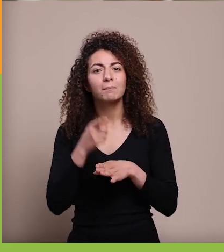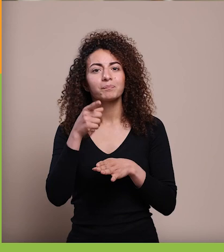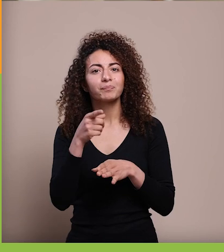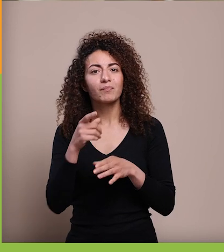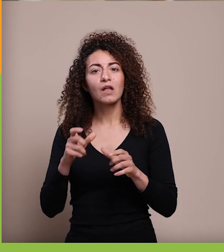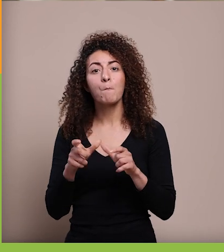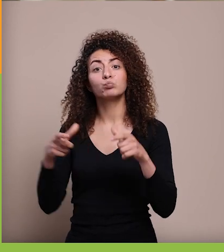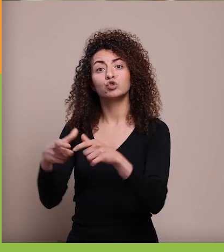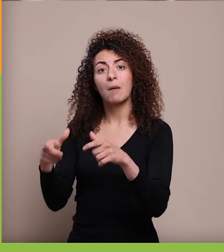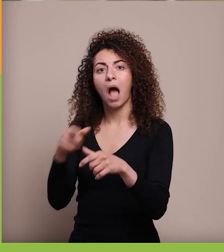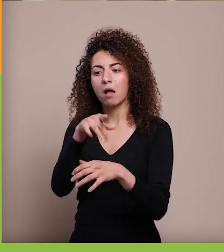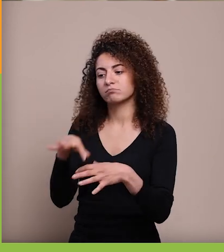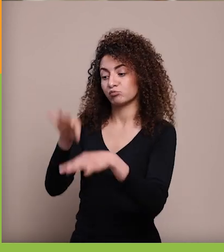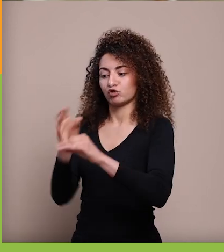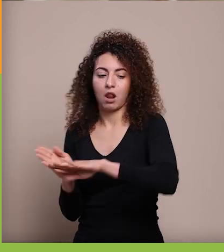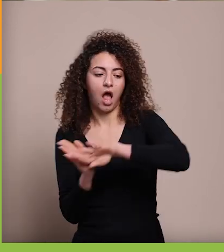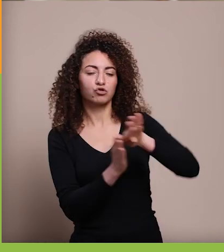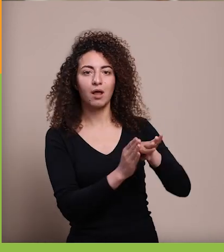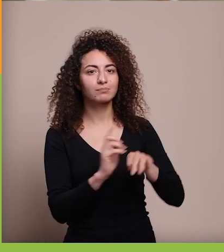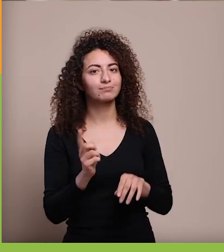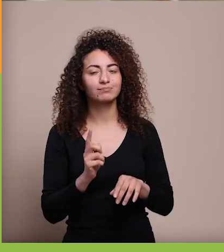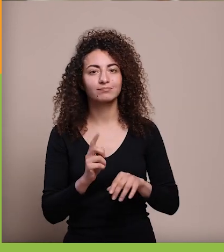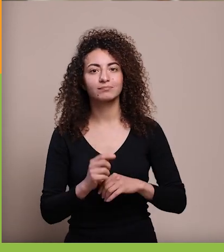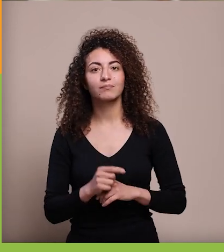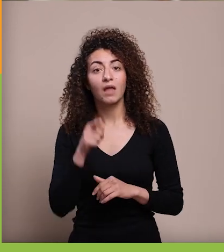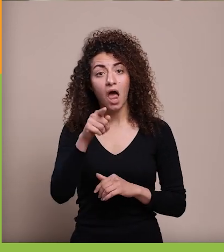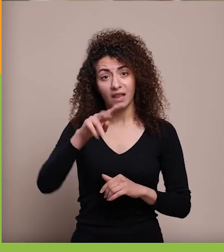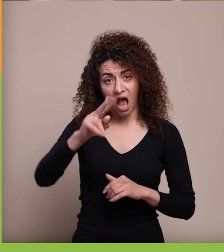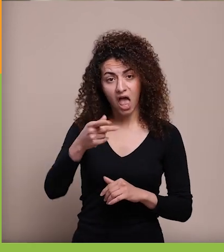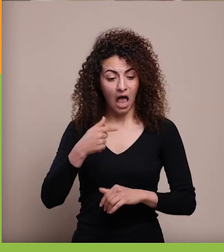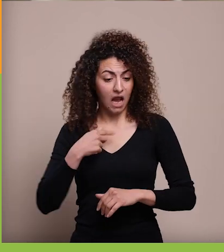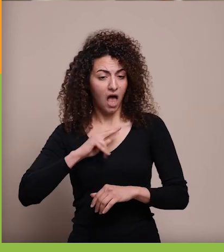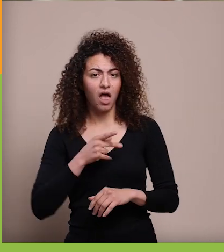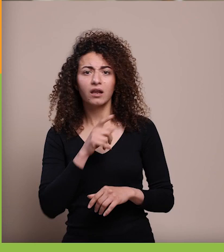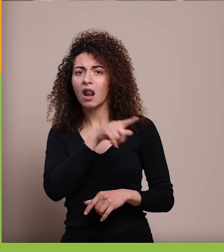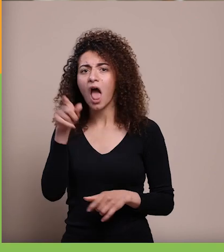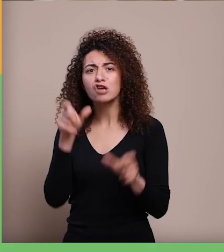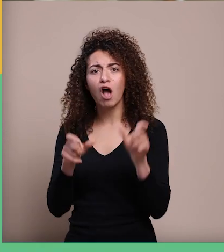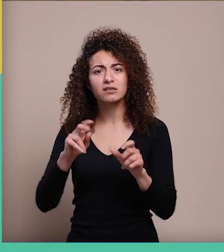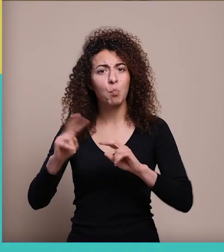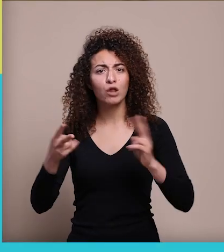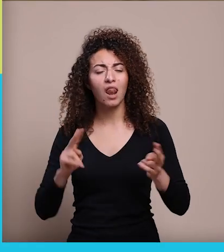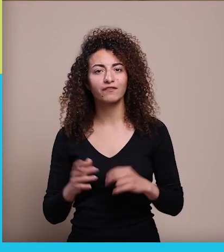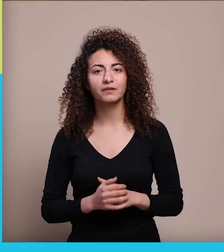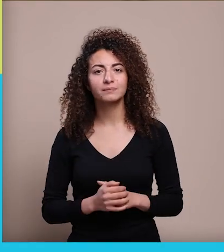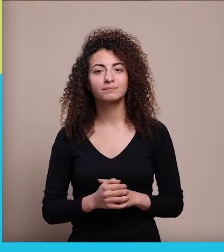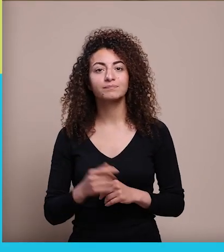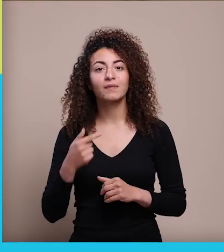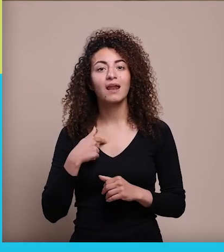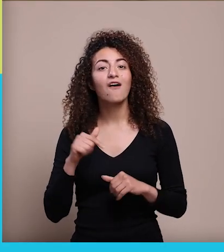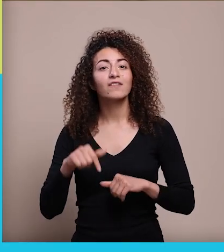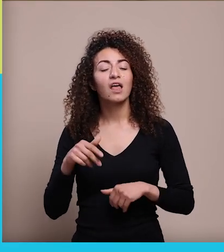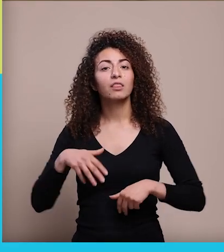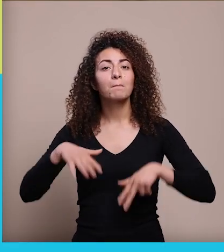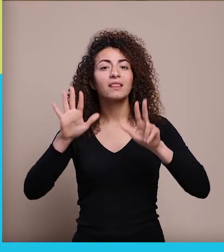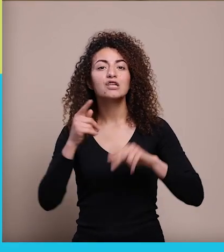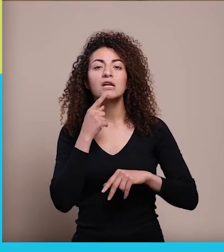المحلات برات المجتمع طبعنا أنا مختلف عنك أنت مختلفة عنه كلنا مختلفين عن بعض أنا ارتبطت